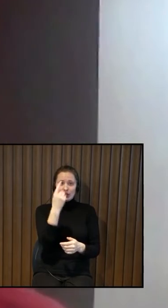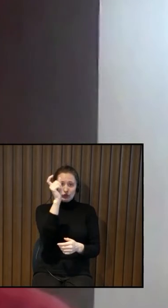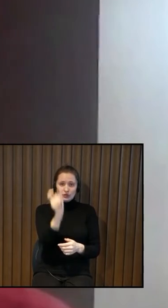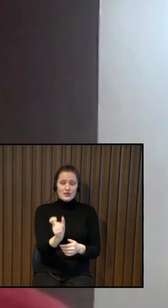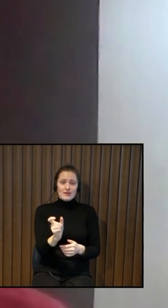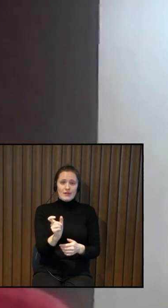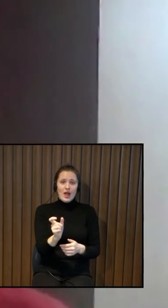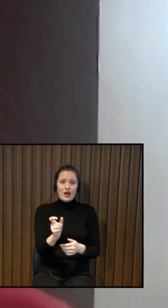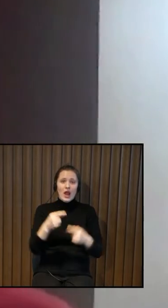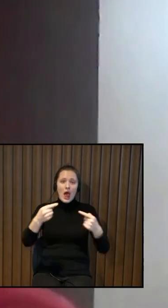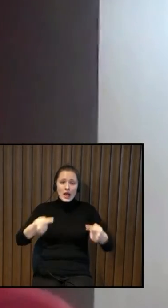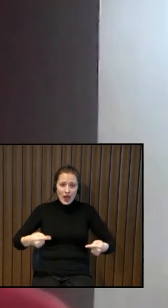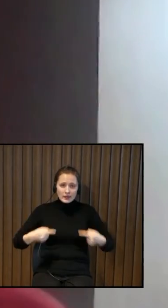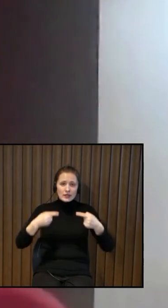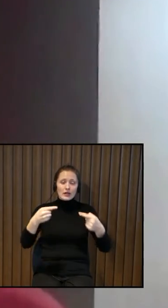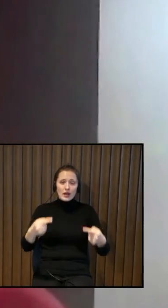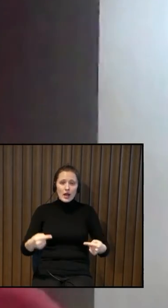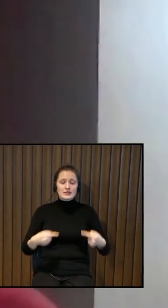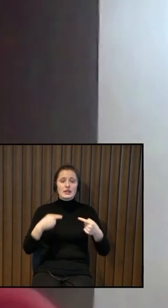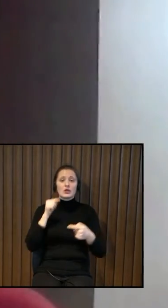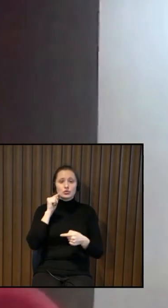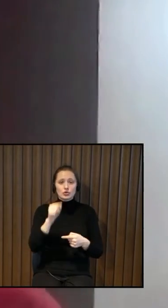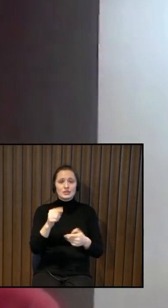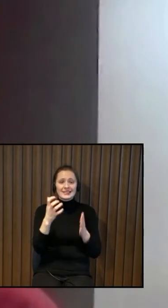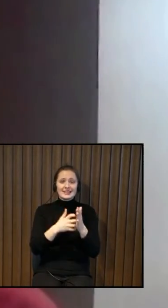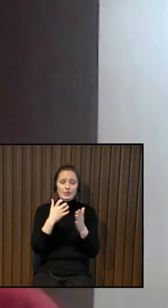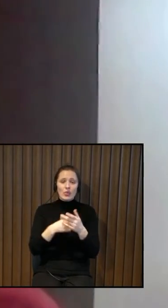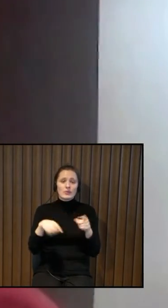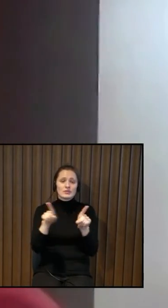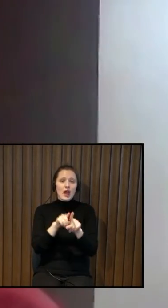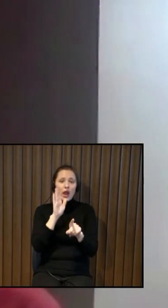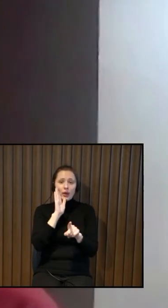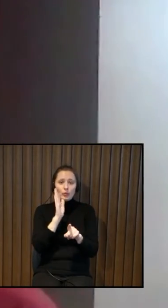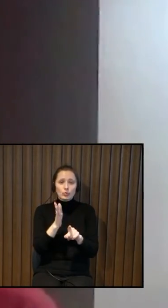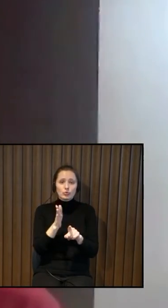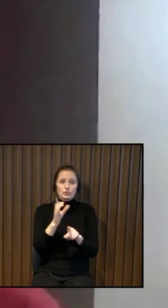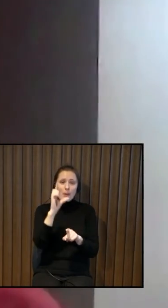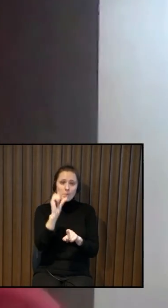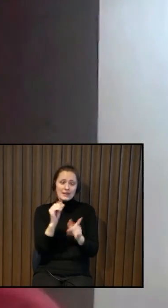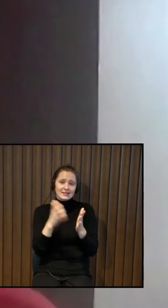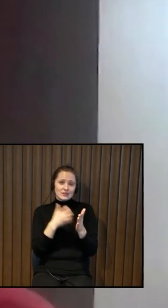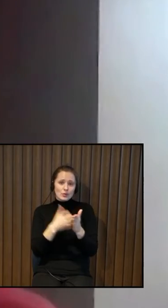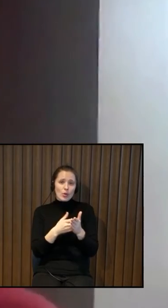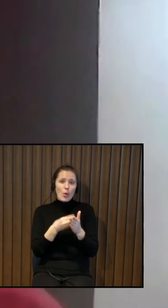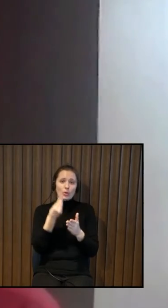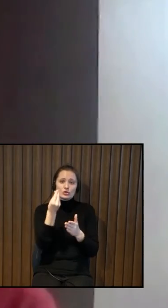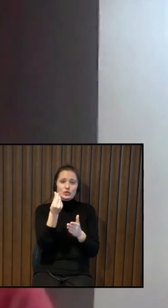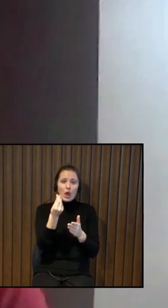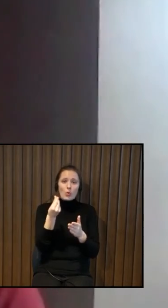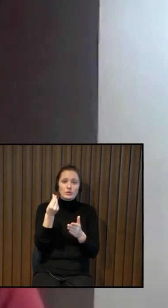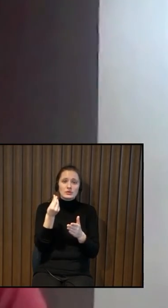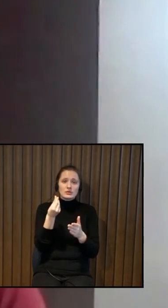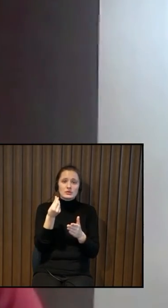vienu cilvēku ratiņkrēslā, un šis pielietojums arī būs ļoti šaus, un šie tie ieguldītie līdzekļi arī būs